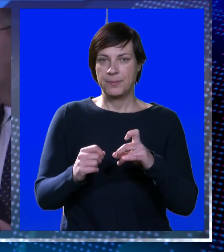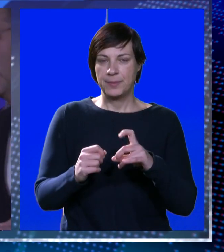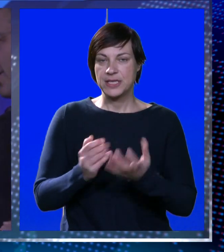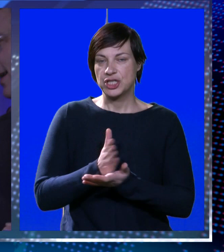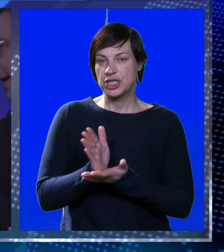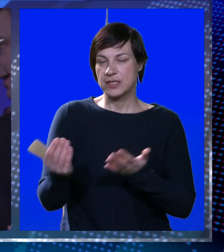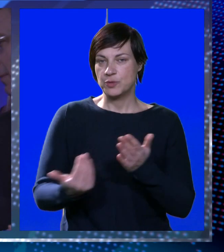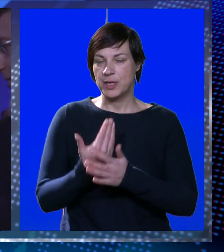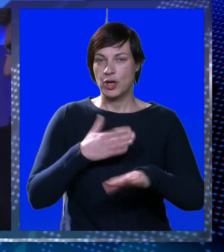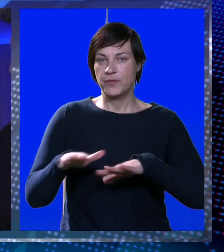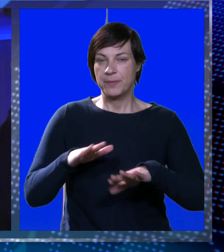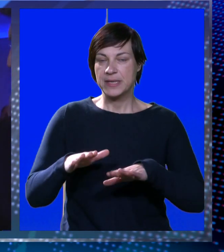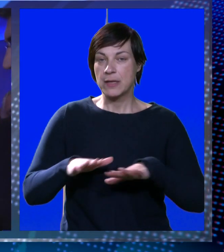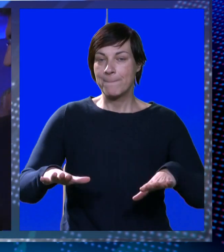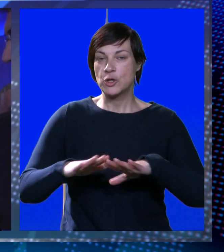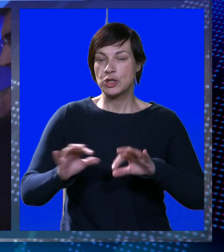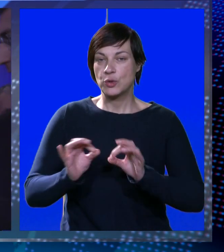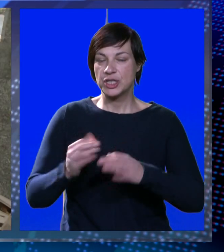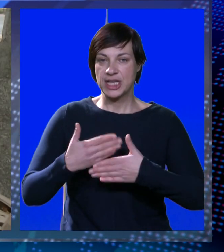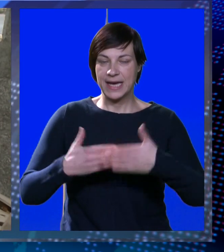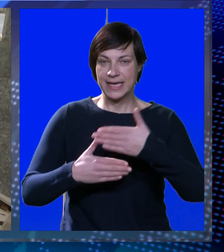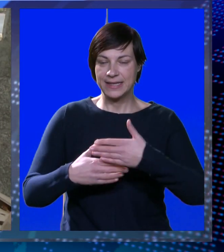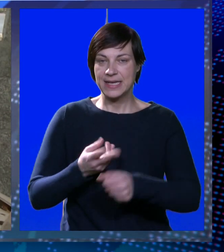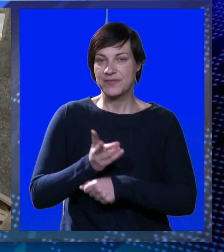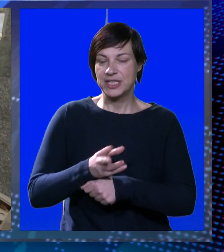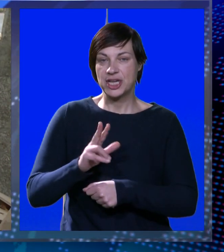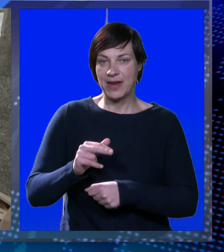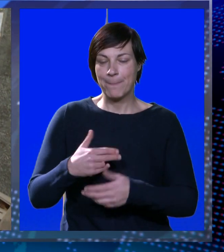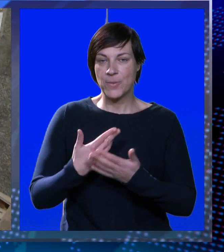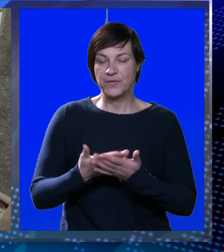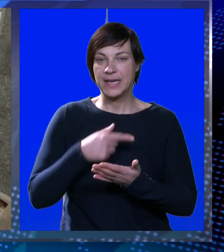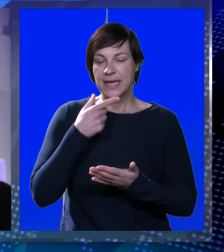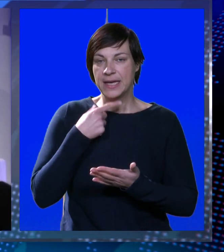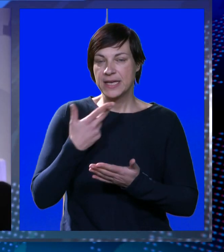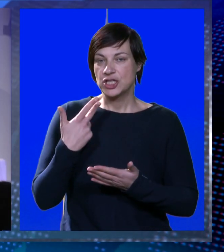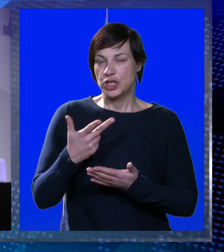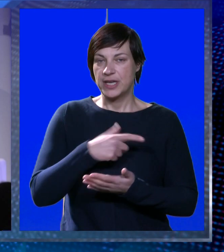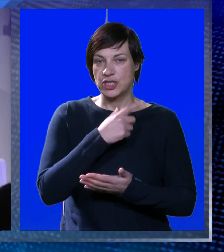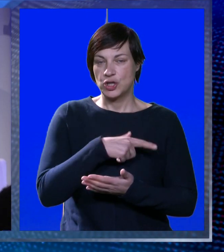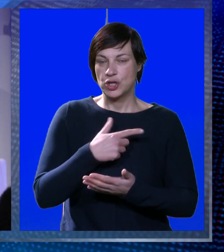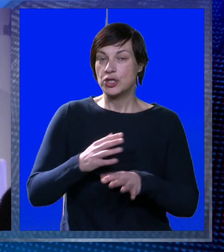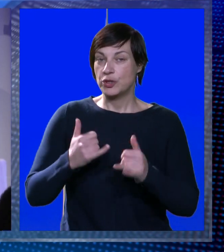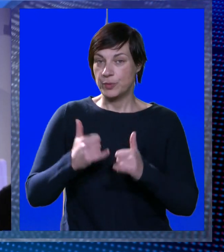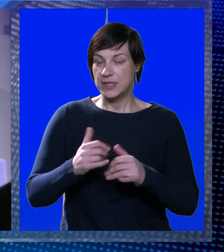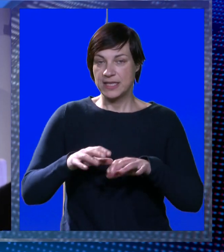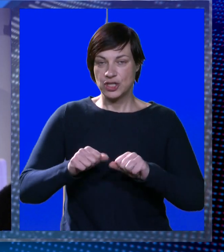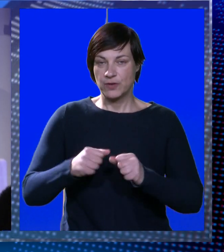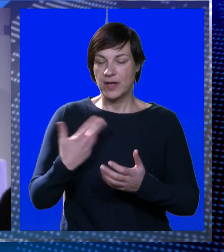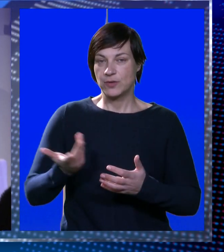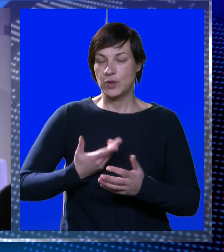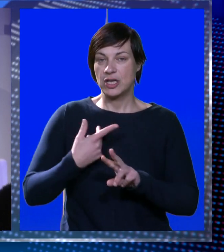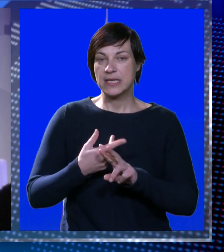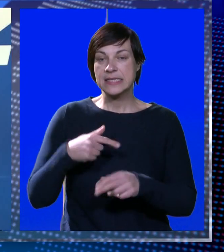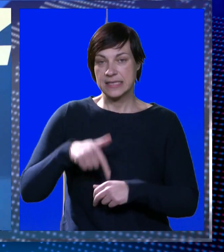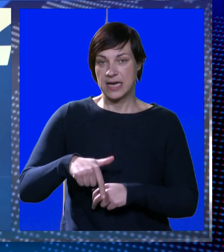Branko Bačići službeno je novi ministar prostornog uređenja graditeljstva i državne imovine. Riječ je o trećoj osobi u aktualnoj vladi